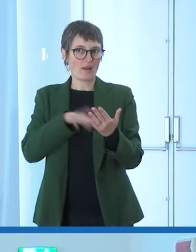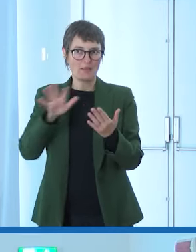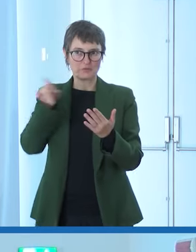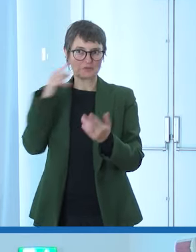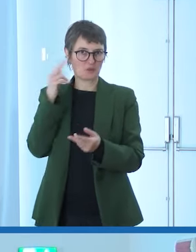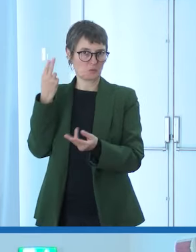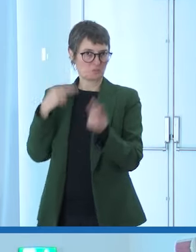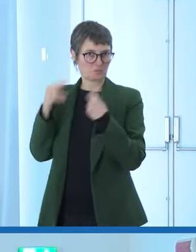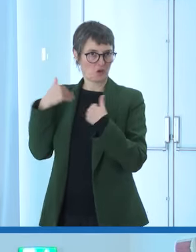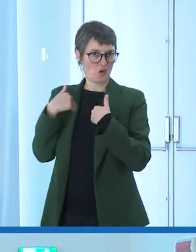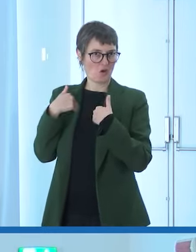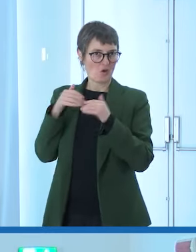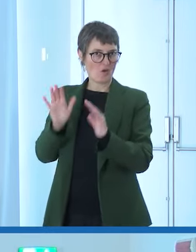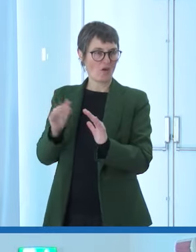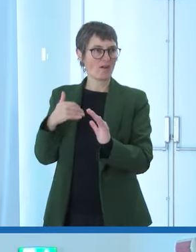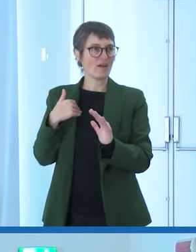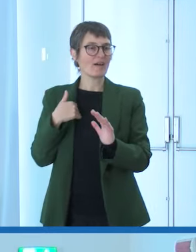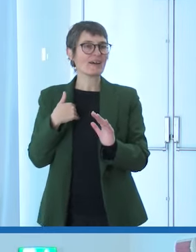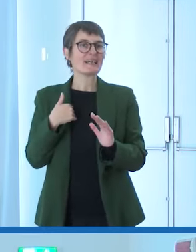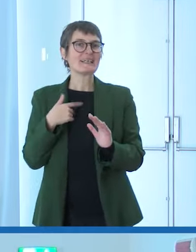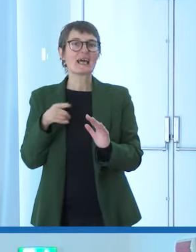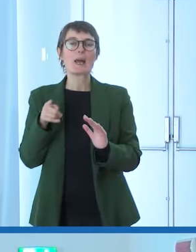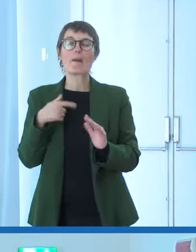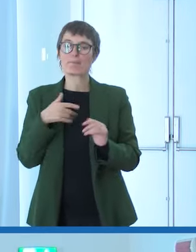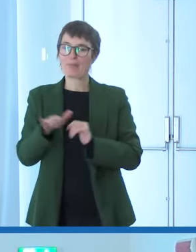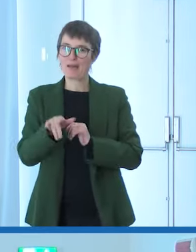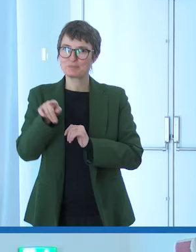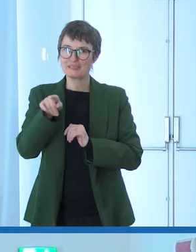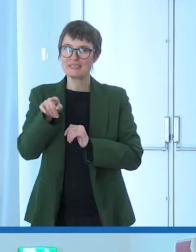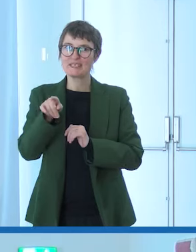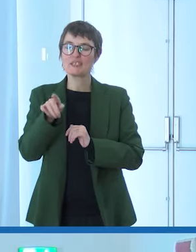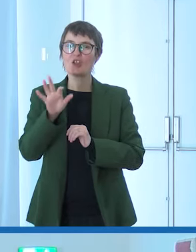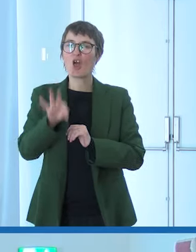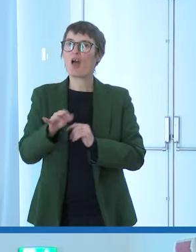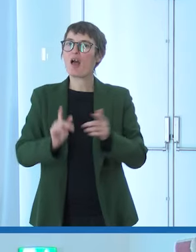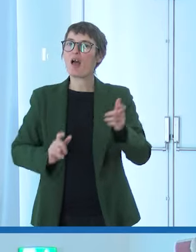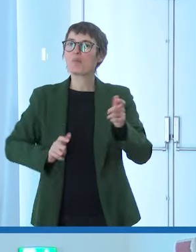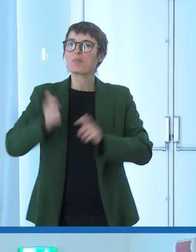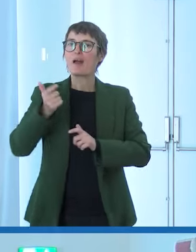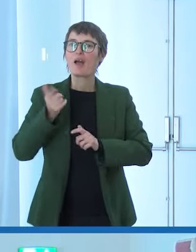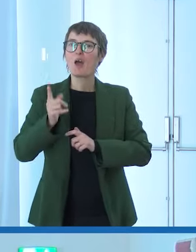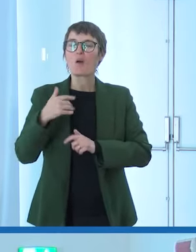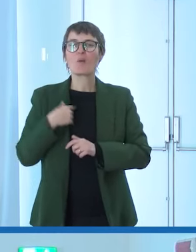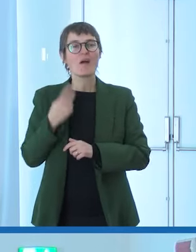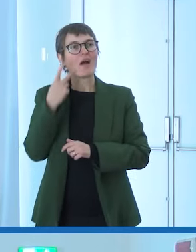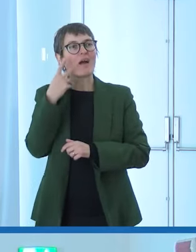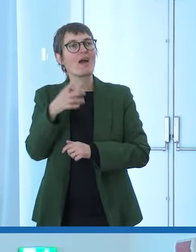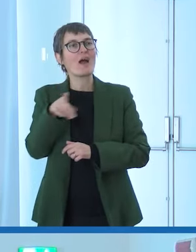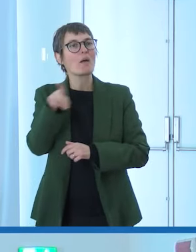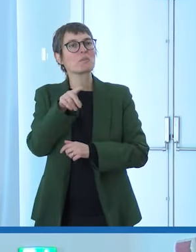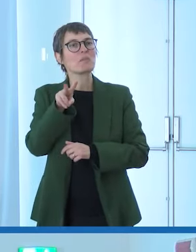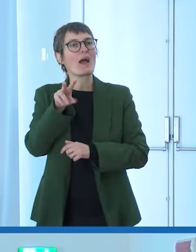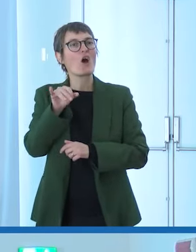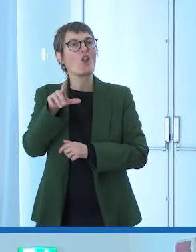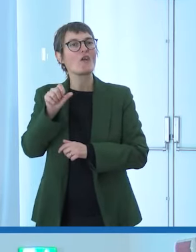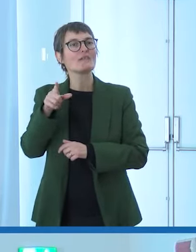bambino diciamo quello che ti ha dato il via è stato vedere Paolo Villaggio che parlava di Fantozzi